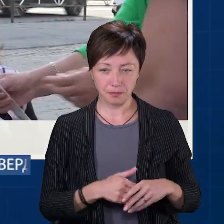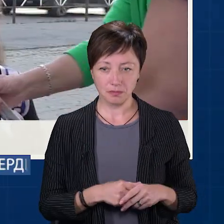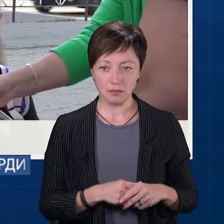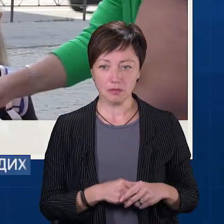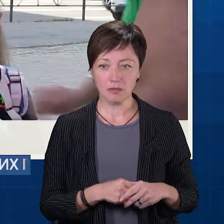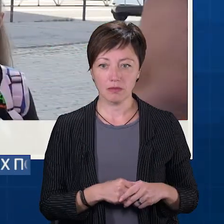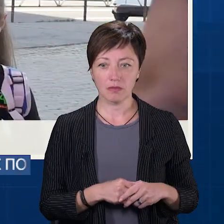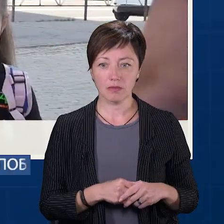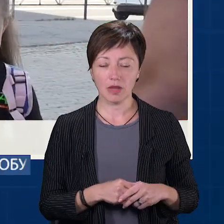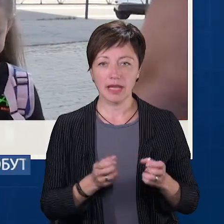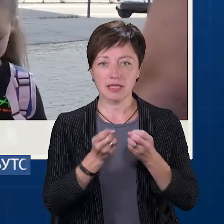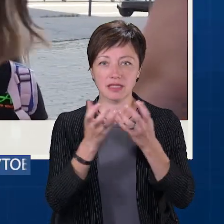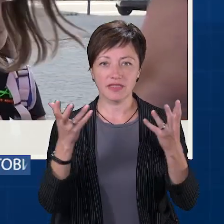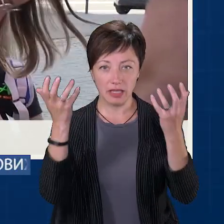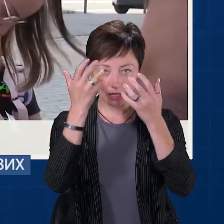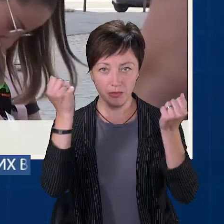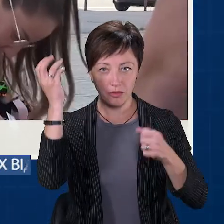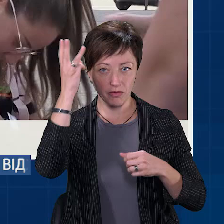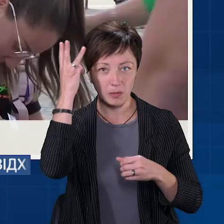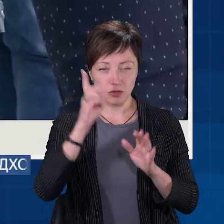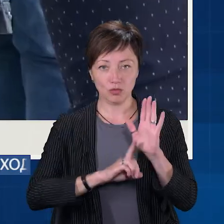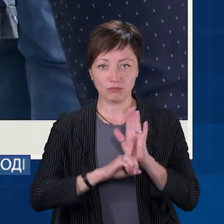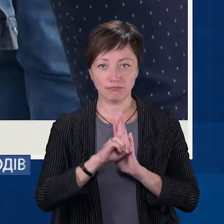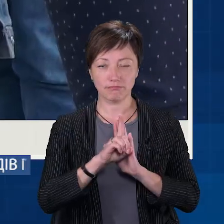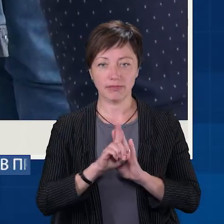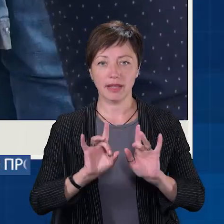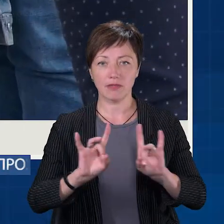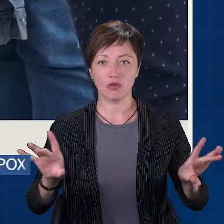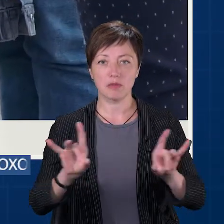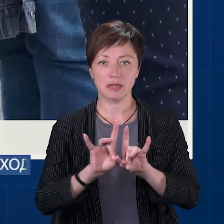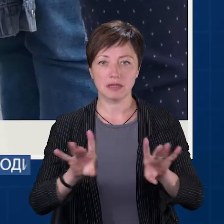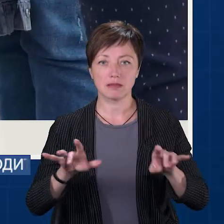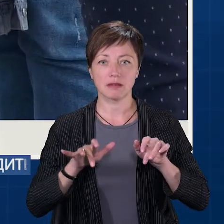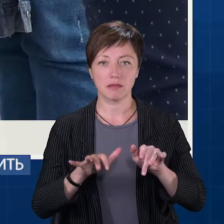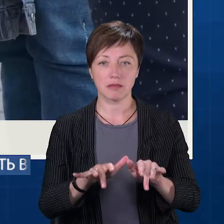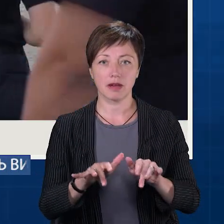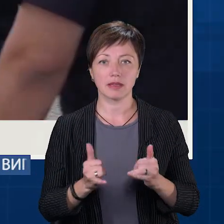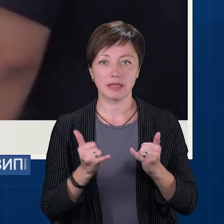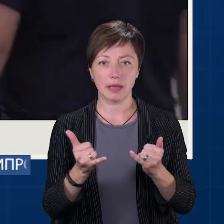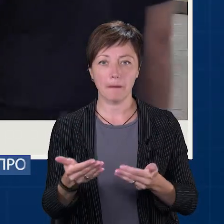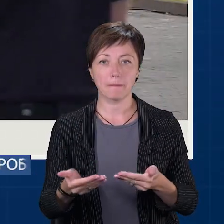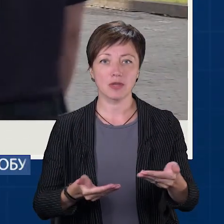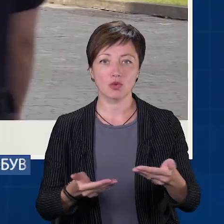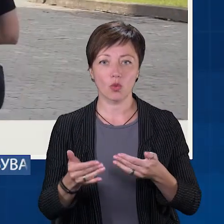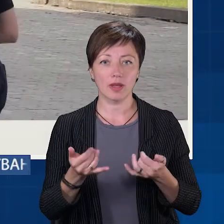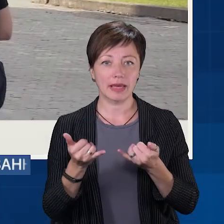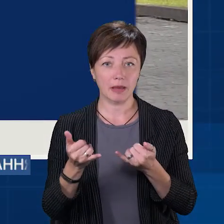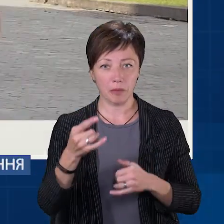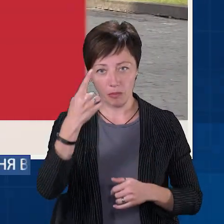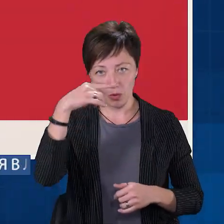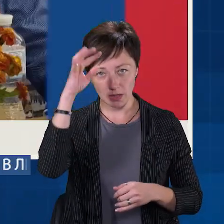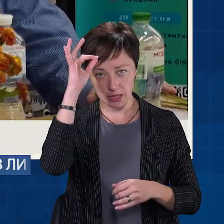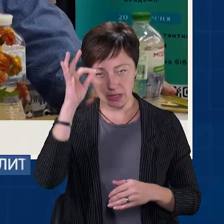Засвіти темряву. У Хмельницькому стартувала інформаційно-просвітницька кампанія для пішоходів і поліцейських.